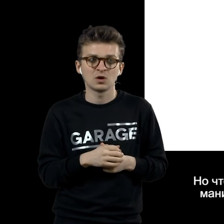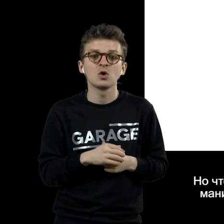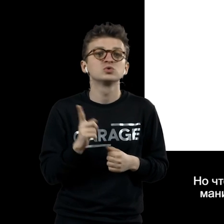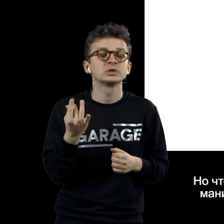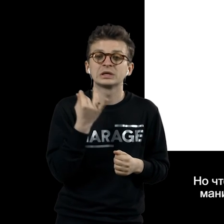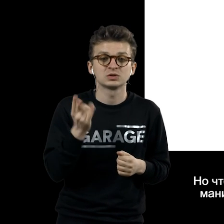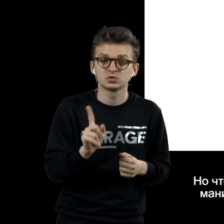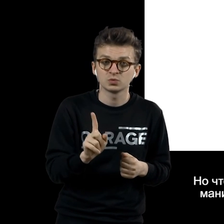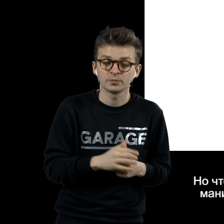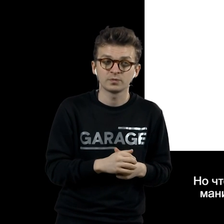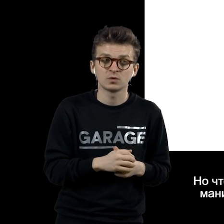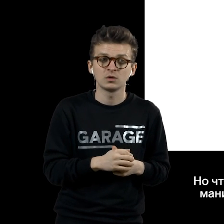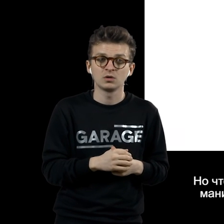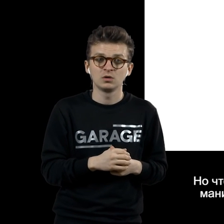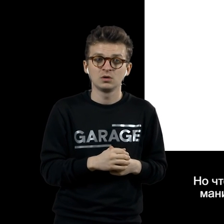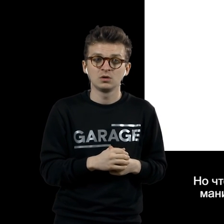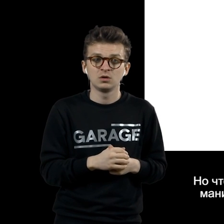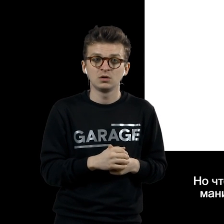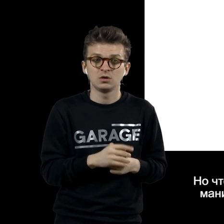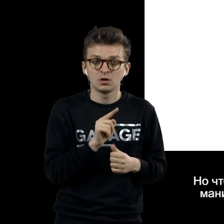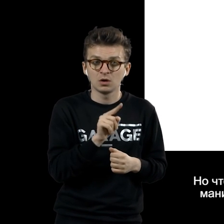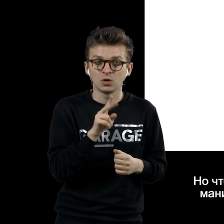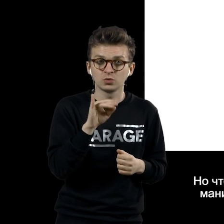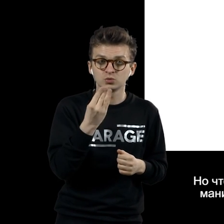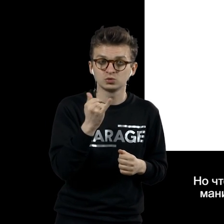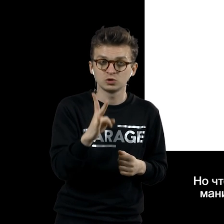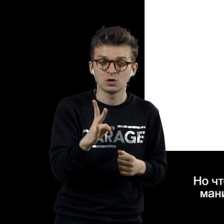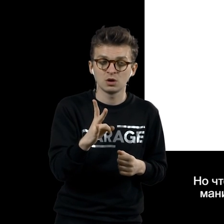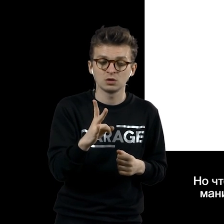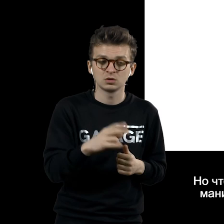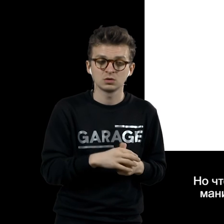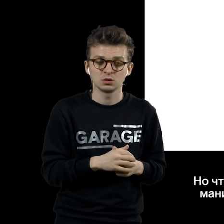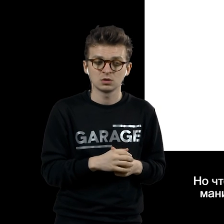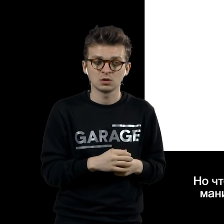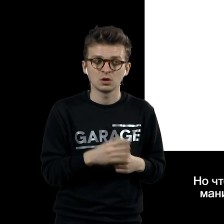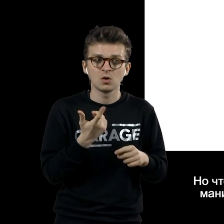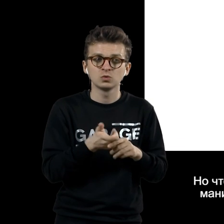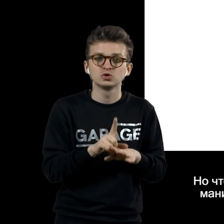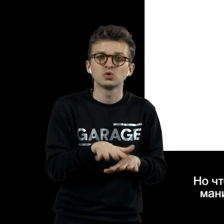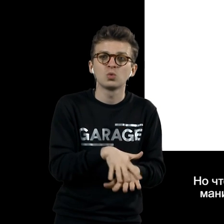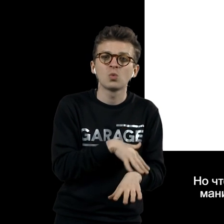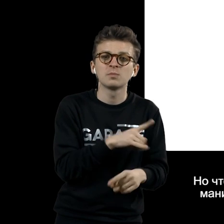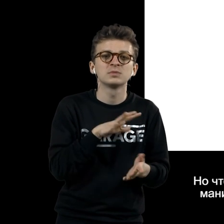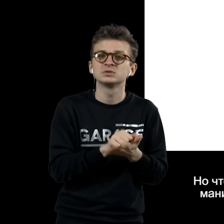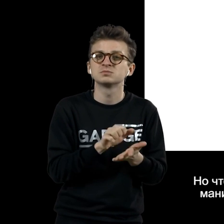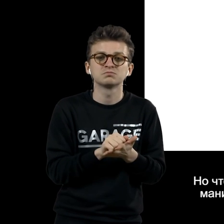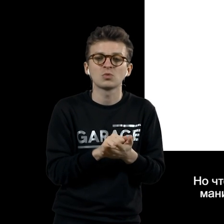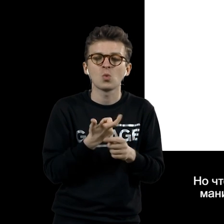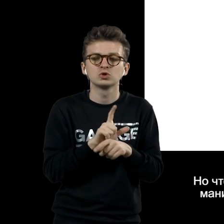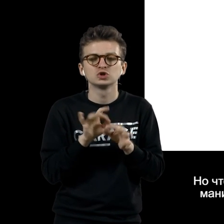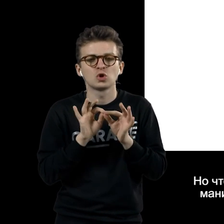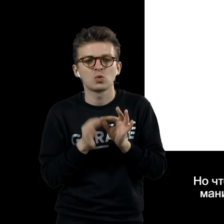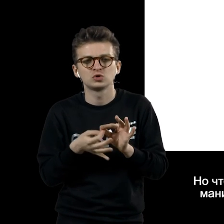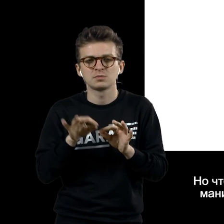интересно, что он, как бы, перед довольно долго занимался очень сложными